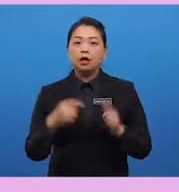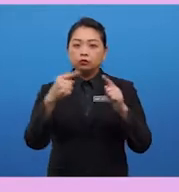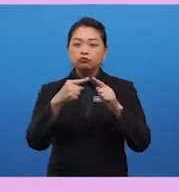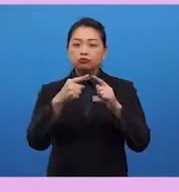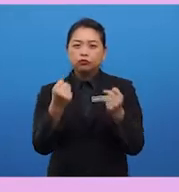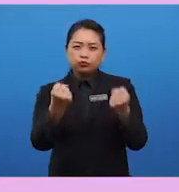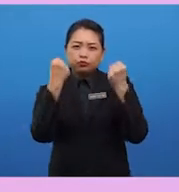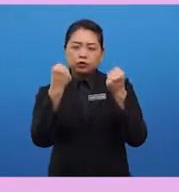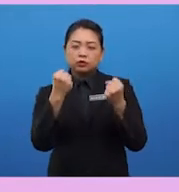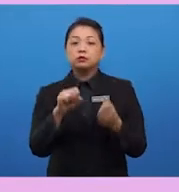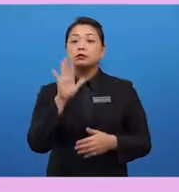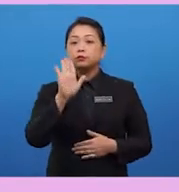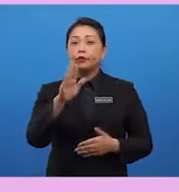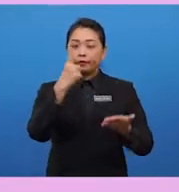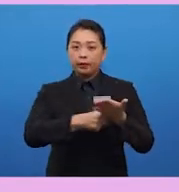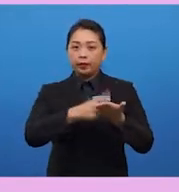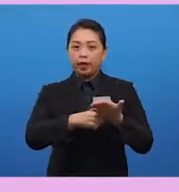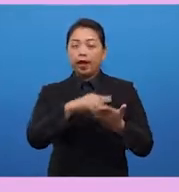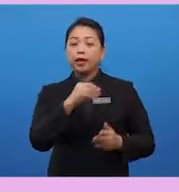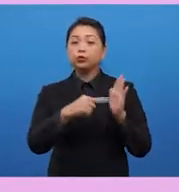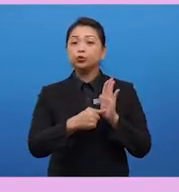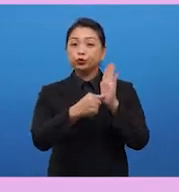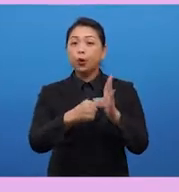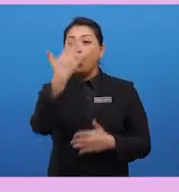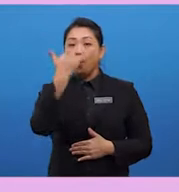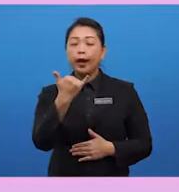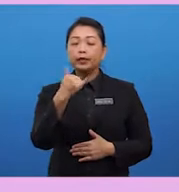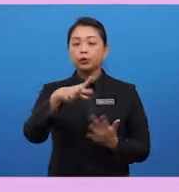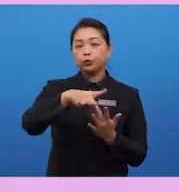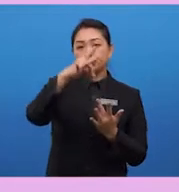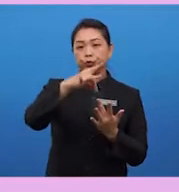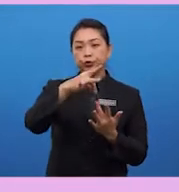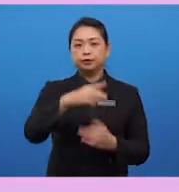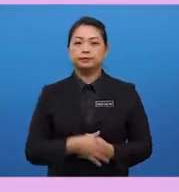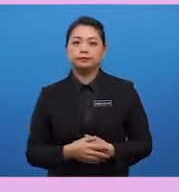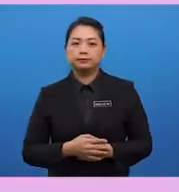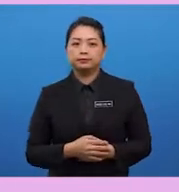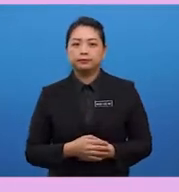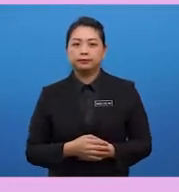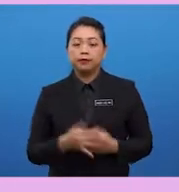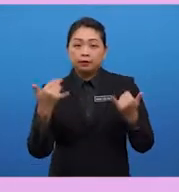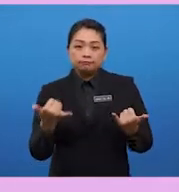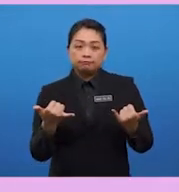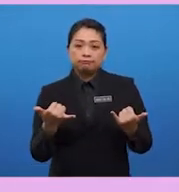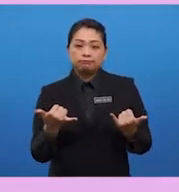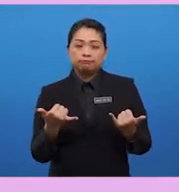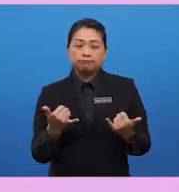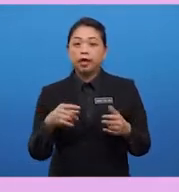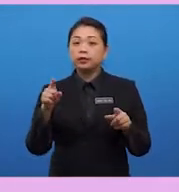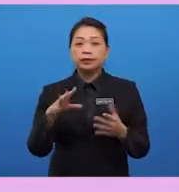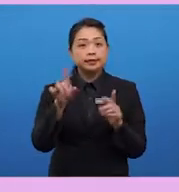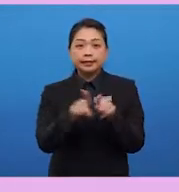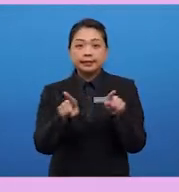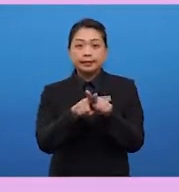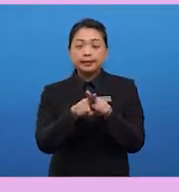strengthen your argument, or to show why you have chosen a particular stat. Now, repeat the same